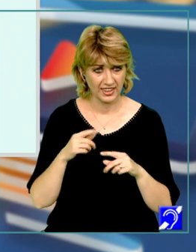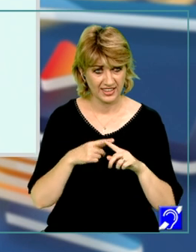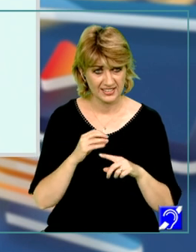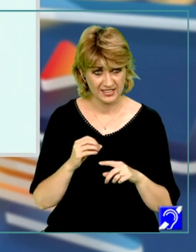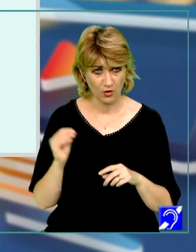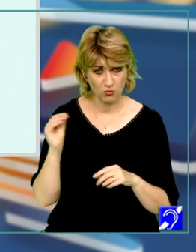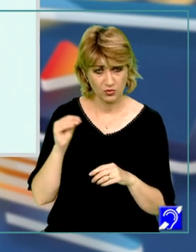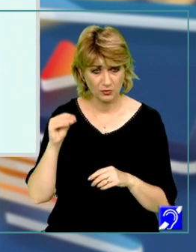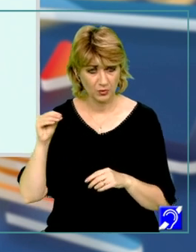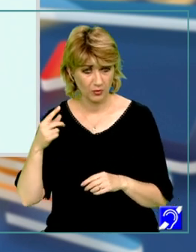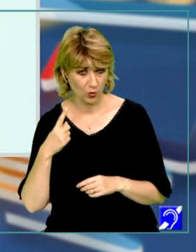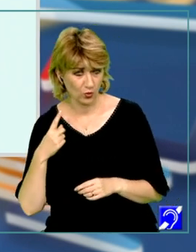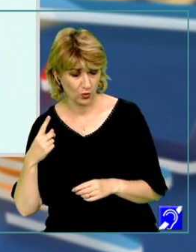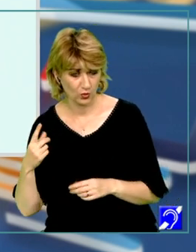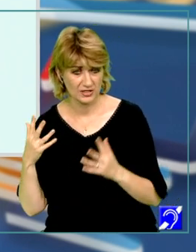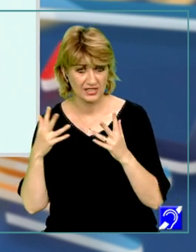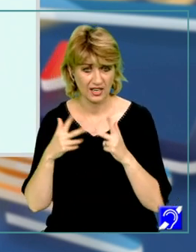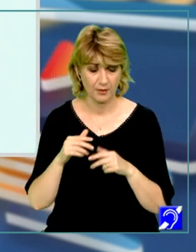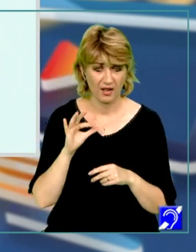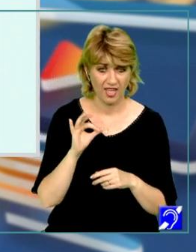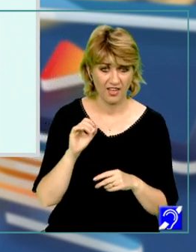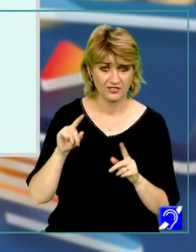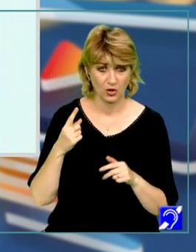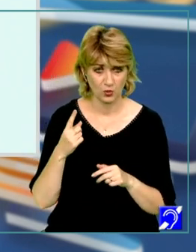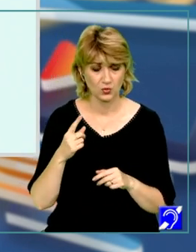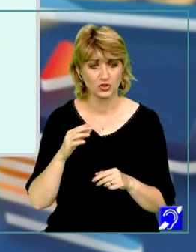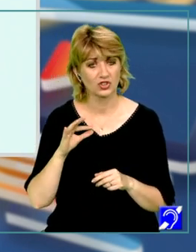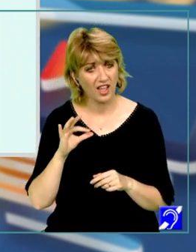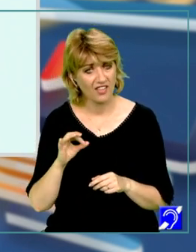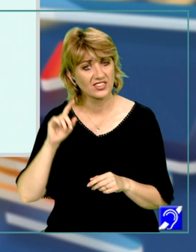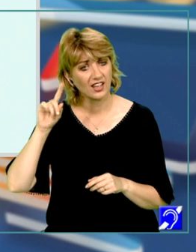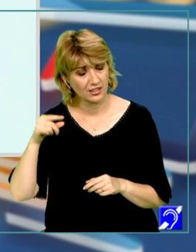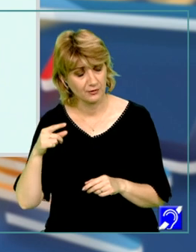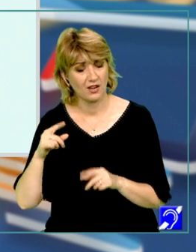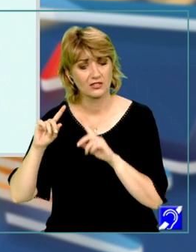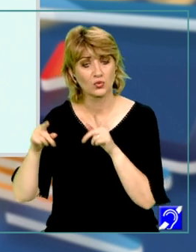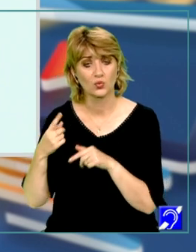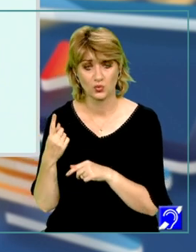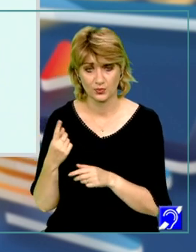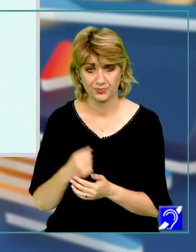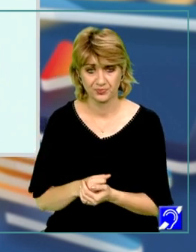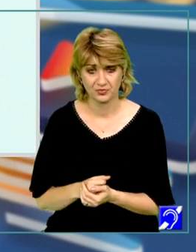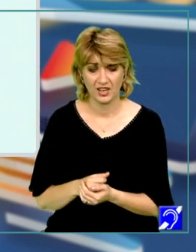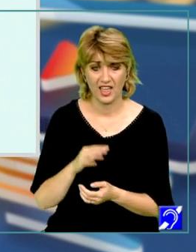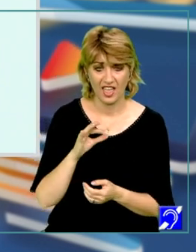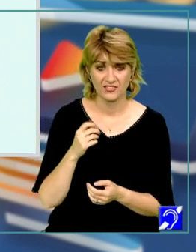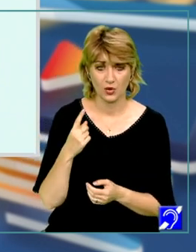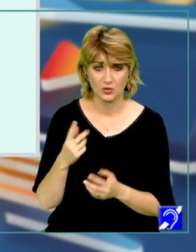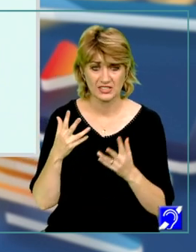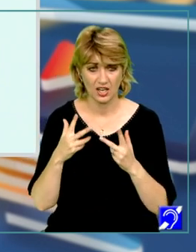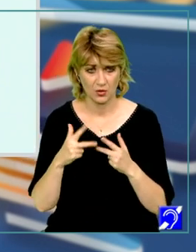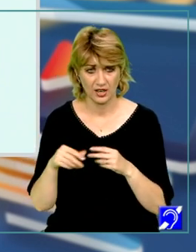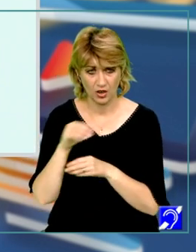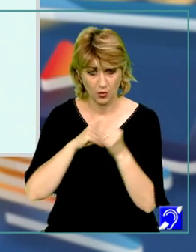valoarea 1 și să calculăm pe f de 1 și pe f derivat de 1. f de 1 se calculează prin